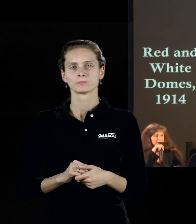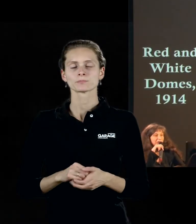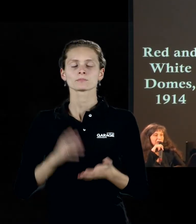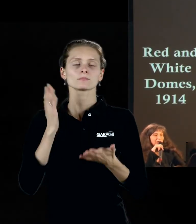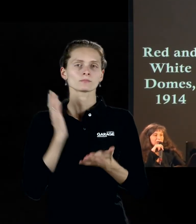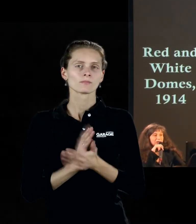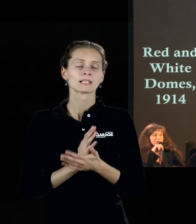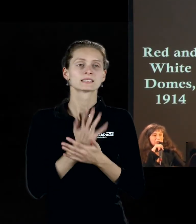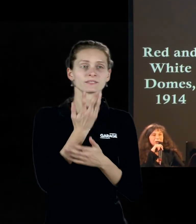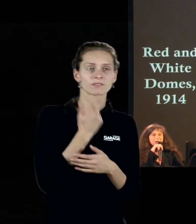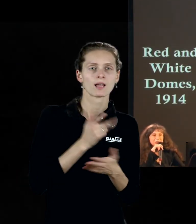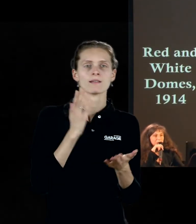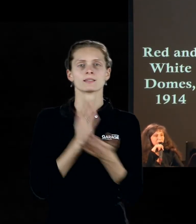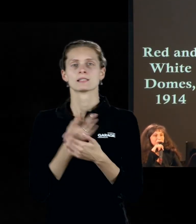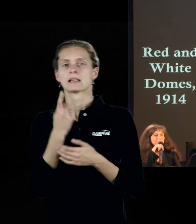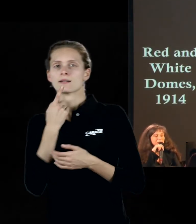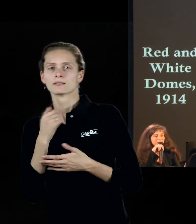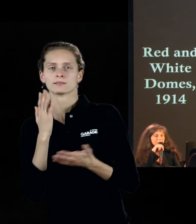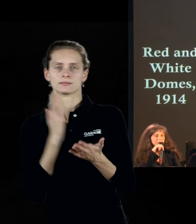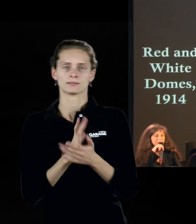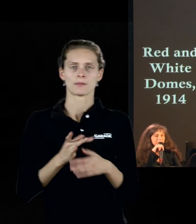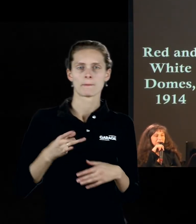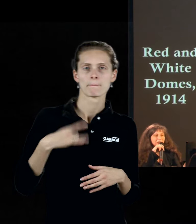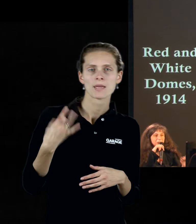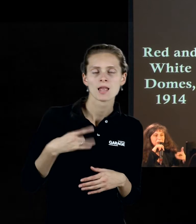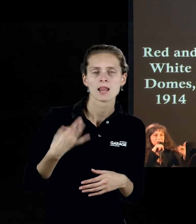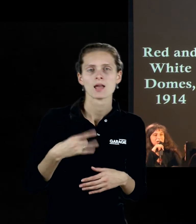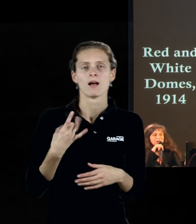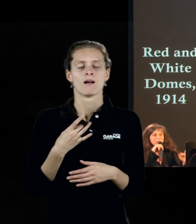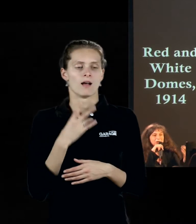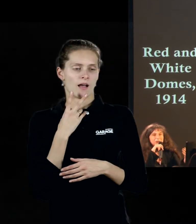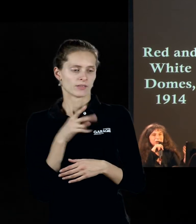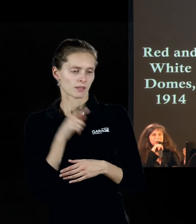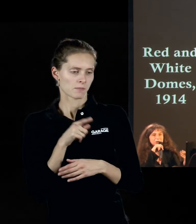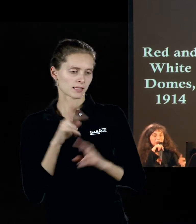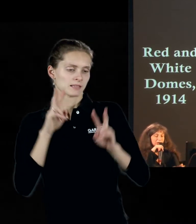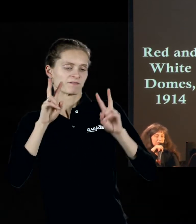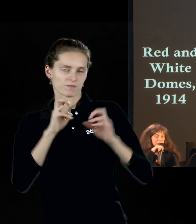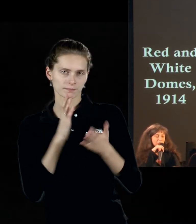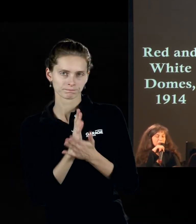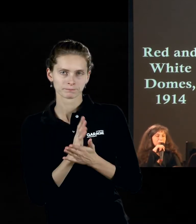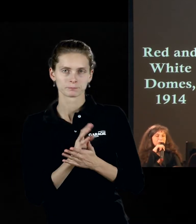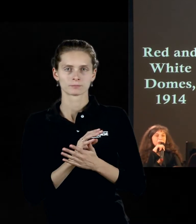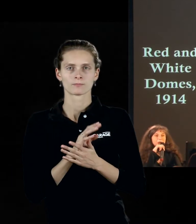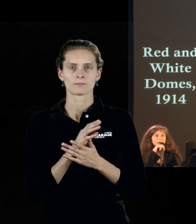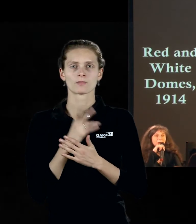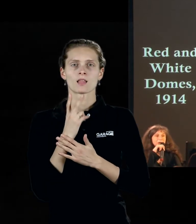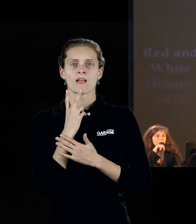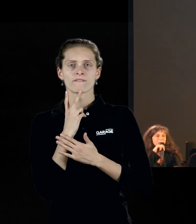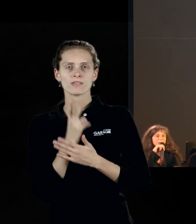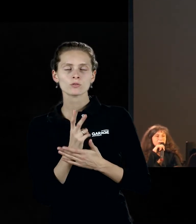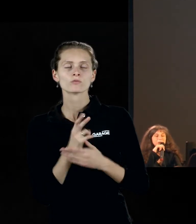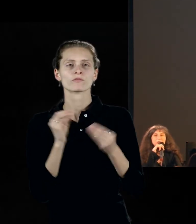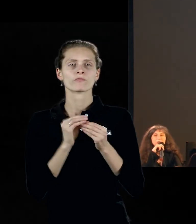цвета, есть красные и белые, которые упомянуты в названии работы. Но при этом важно, что все равно присутствуют эти